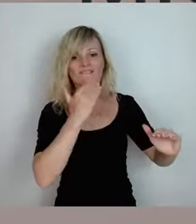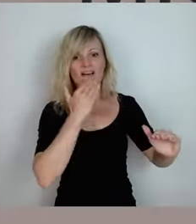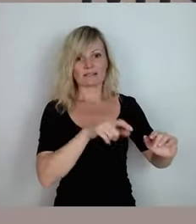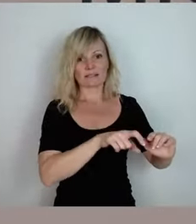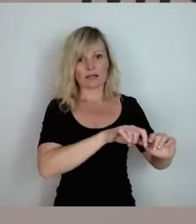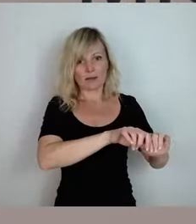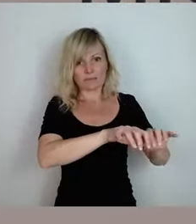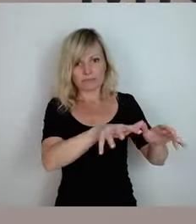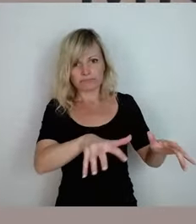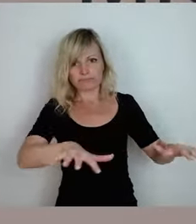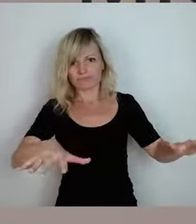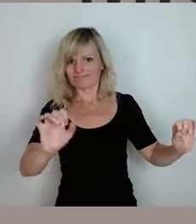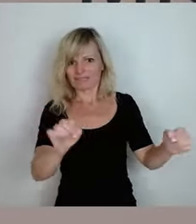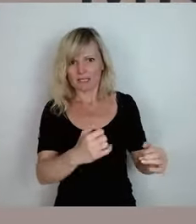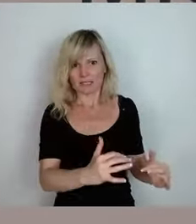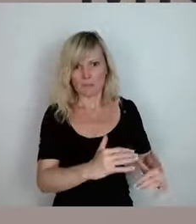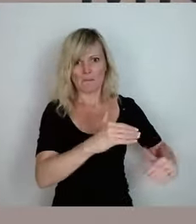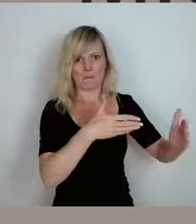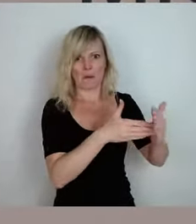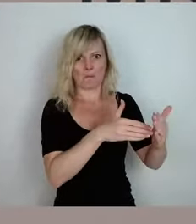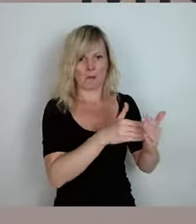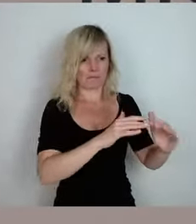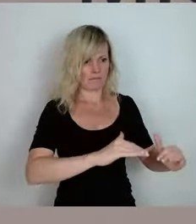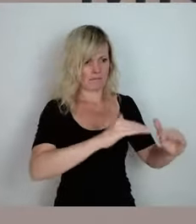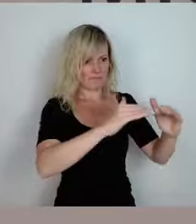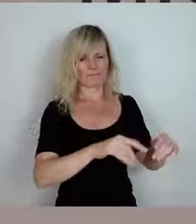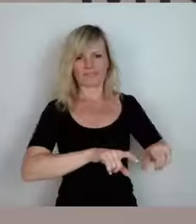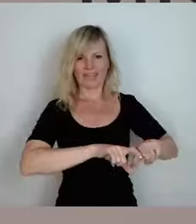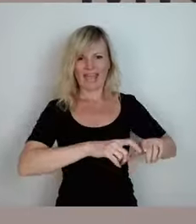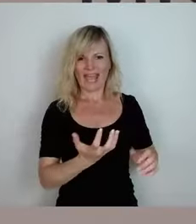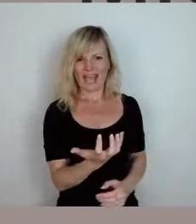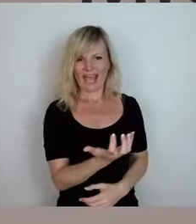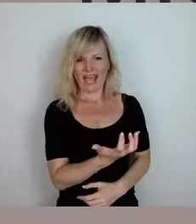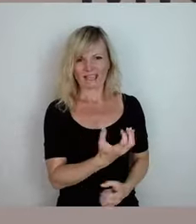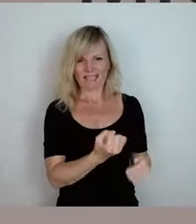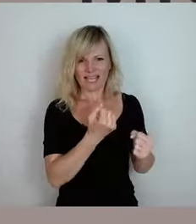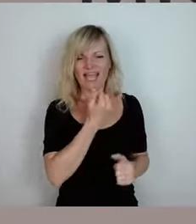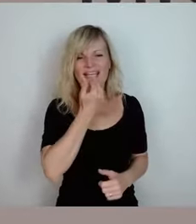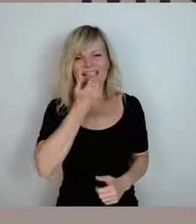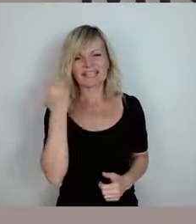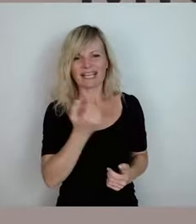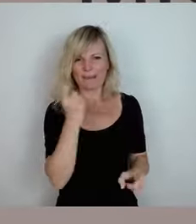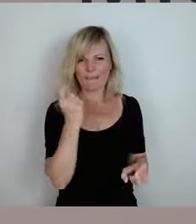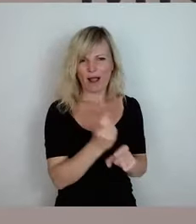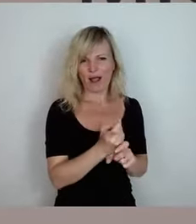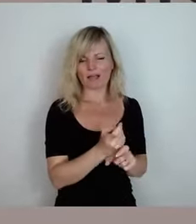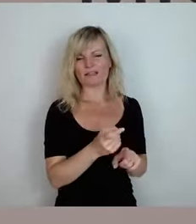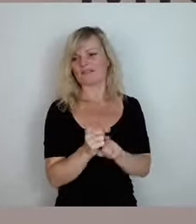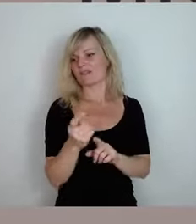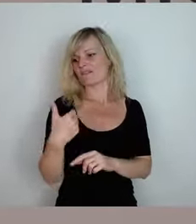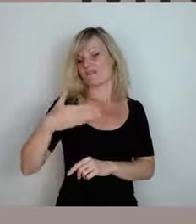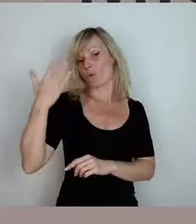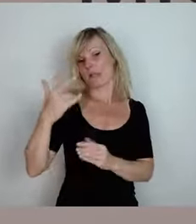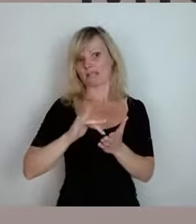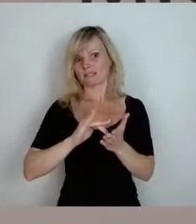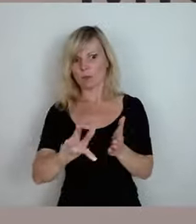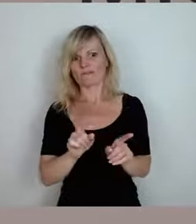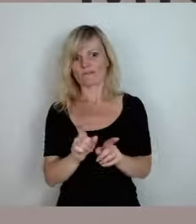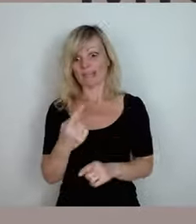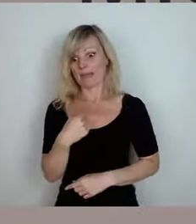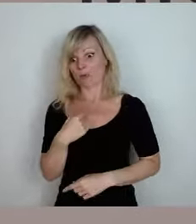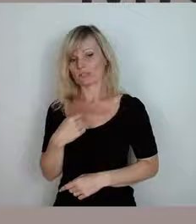ein Erdreich ist, was entweder extrem verkrustet ist, weil es sehr, sehr trocken war, wie bei uns 2002, oder extrem